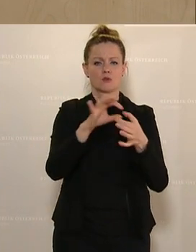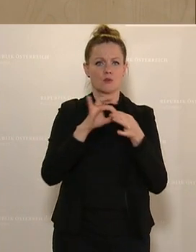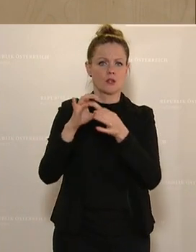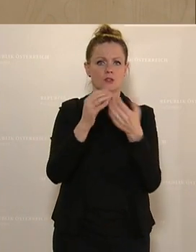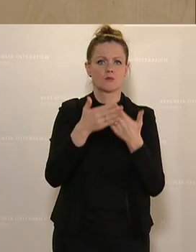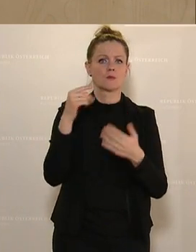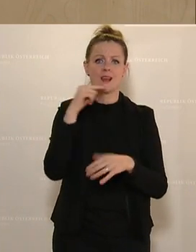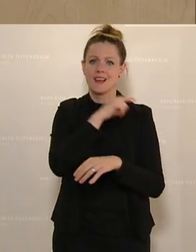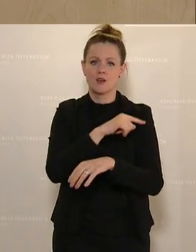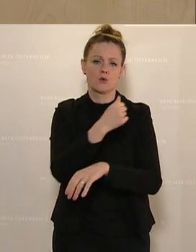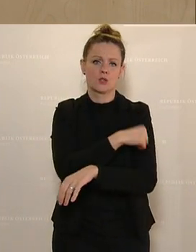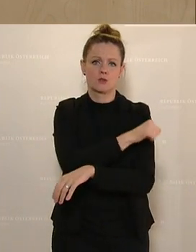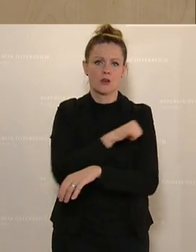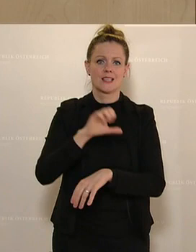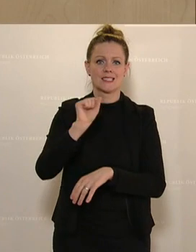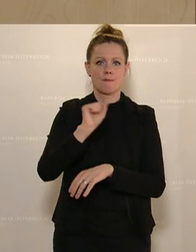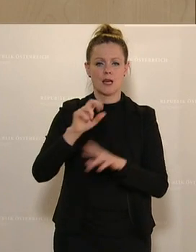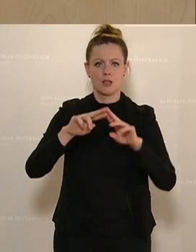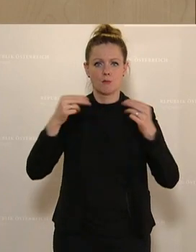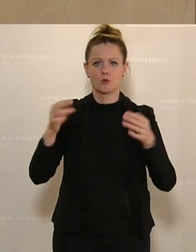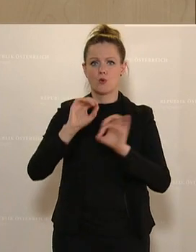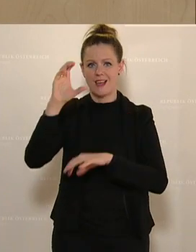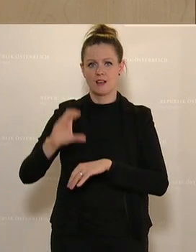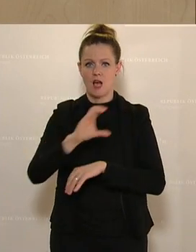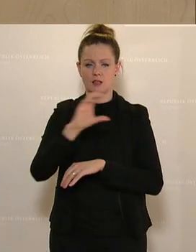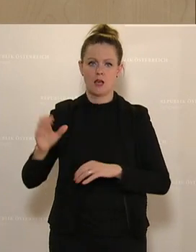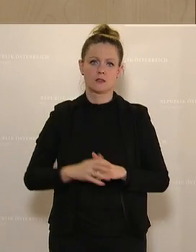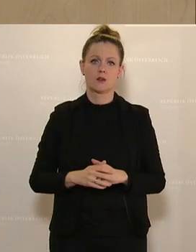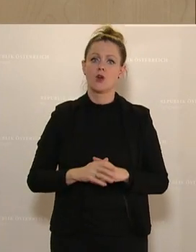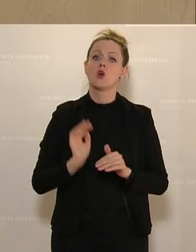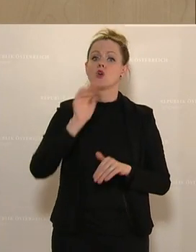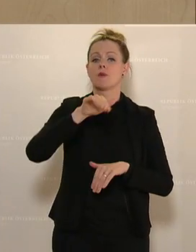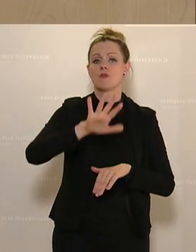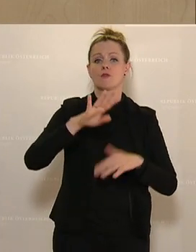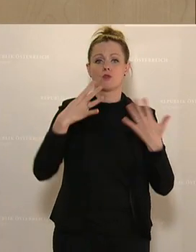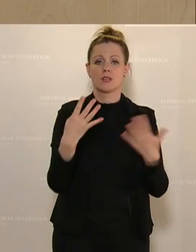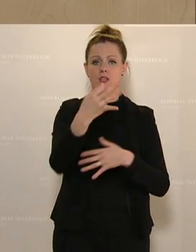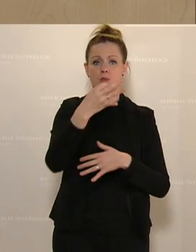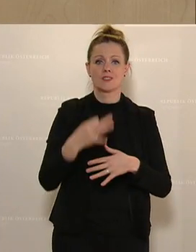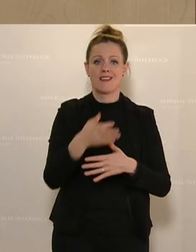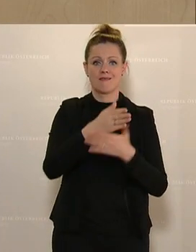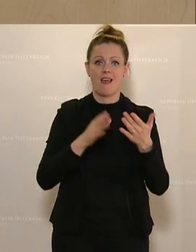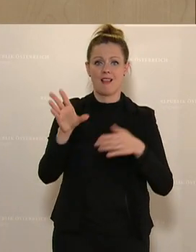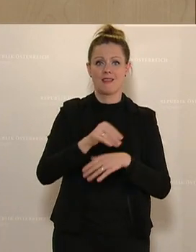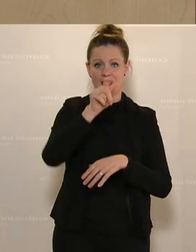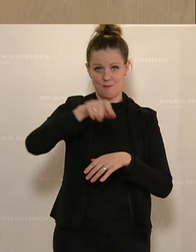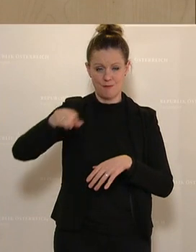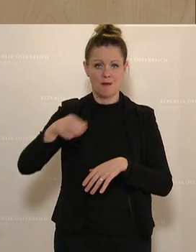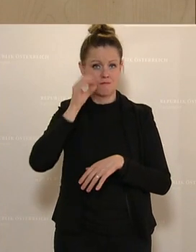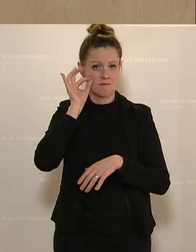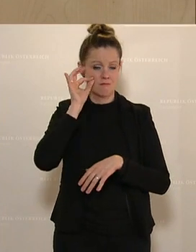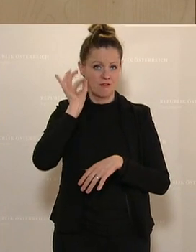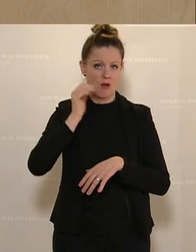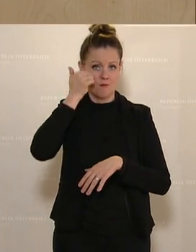Kreuz, der Samariterbund oder die Caritas. Und über 95 Prozent der Teilnehmerinnen absolvierten ihr Freiwilliges